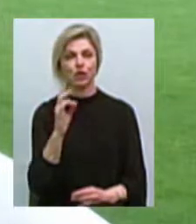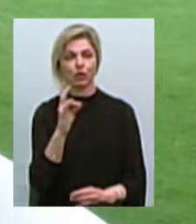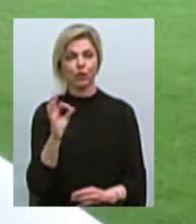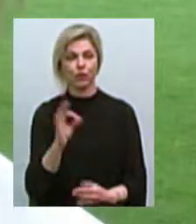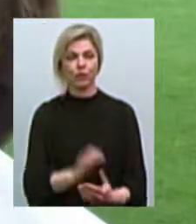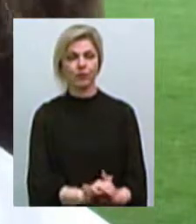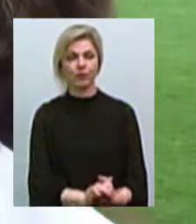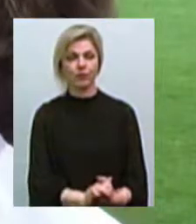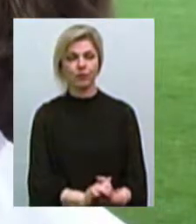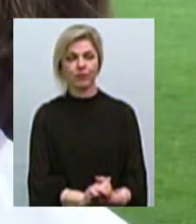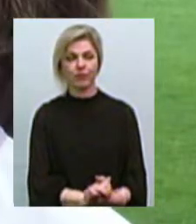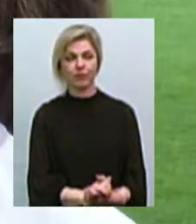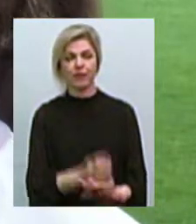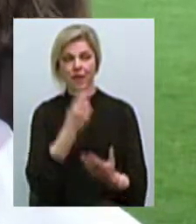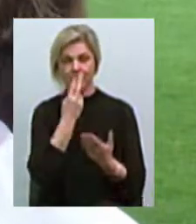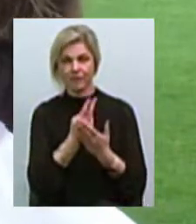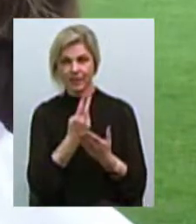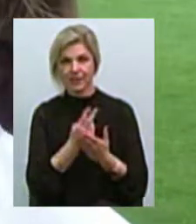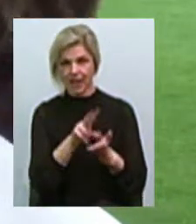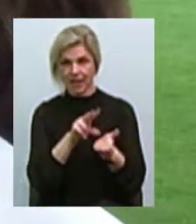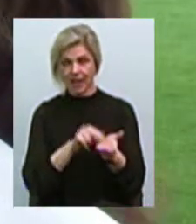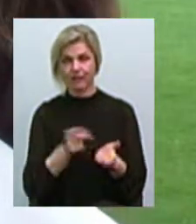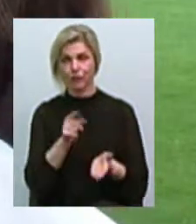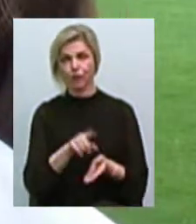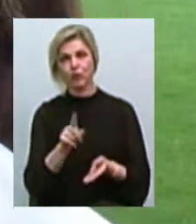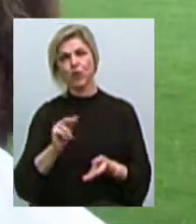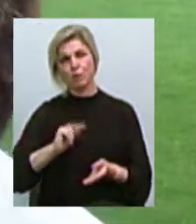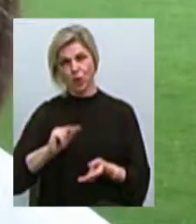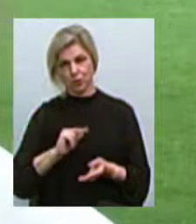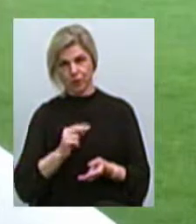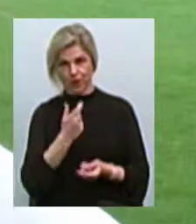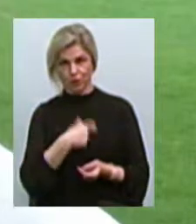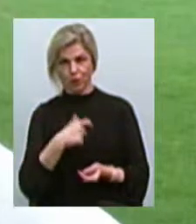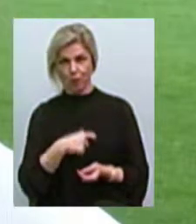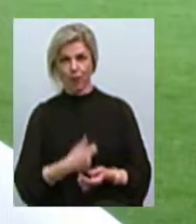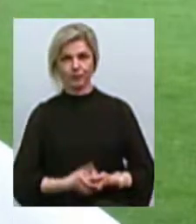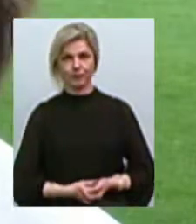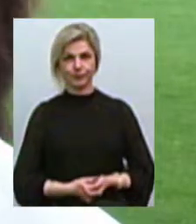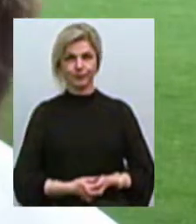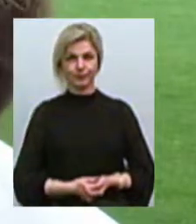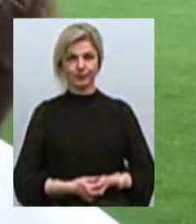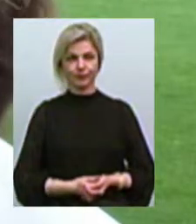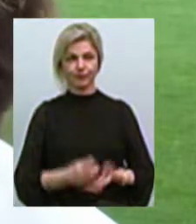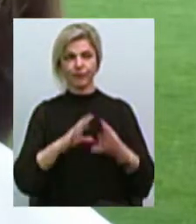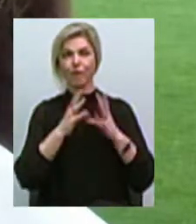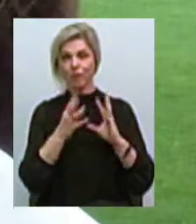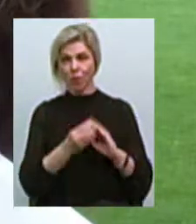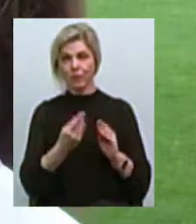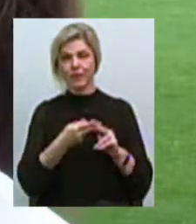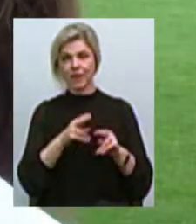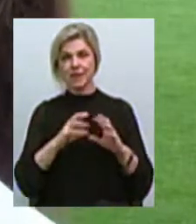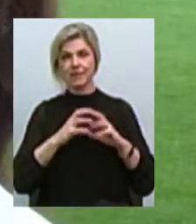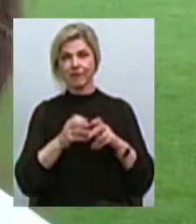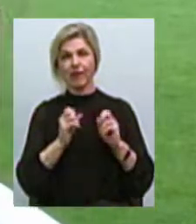Це зірець того, щоб працювати над собою. В цілому світі це, я як